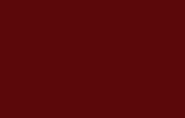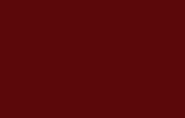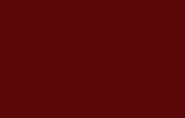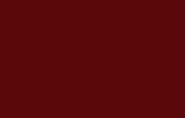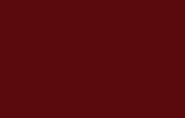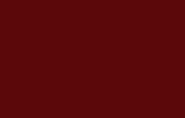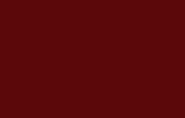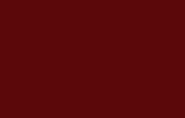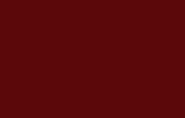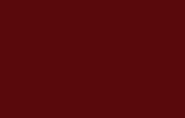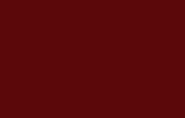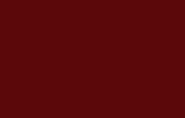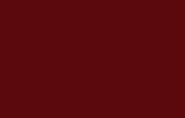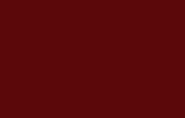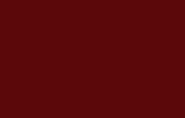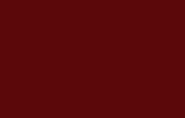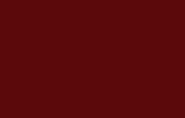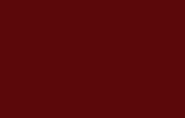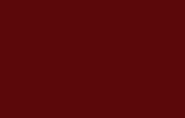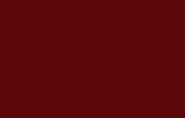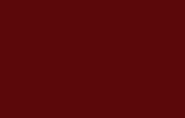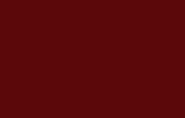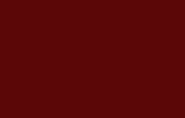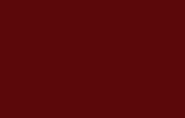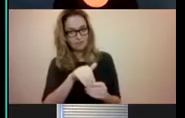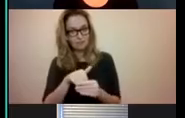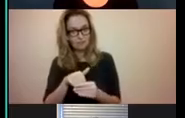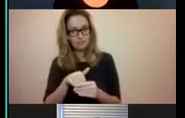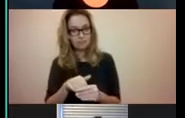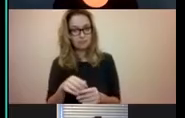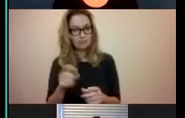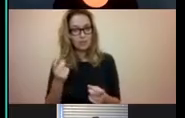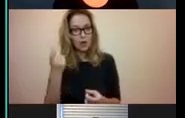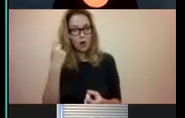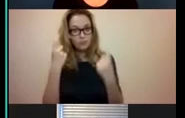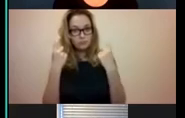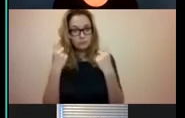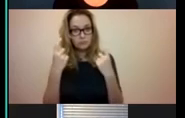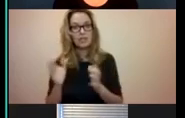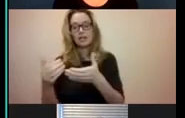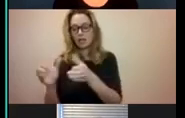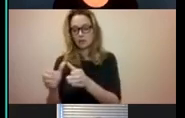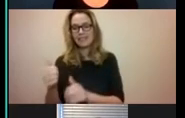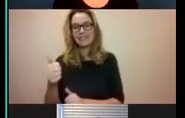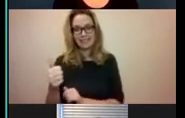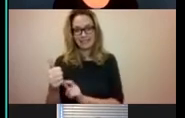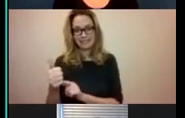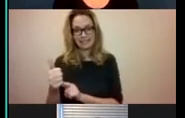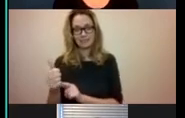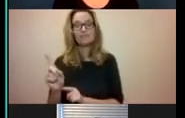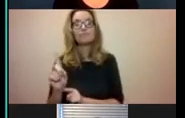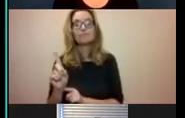mensen die het weten wat het inhoudt, behoor ik met mijn hoortoestellen tot categorie 6. Nou, dat wil zeggen dat